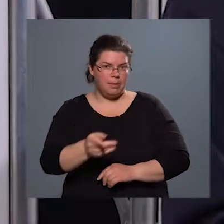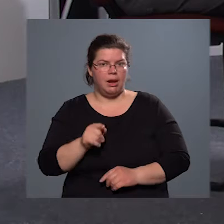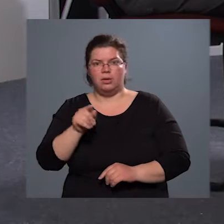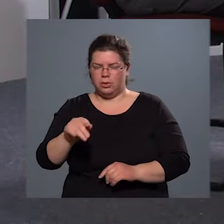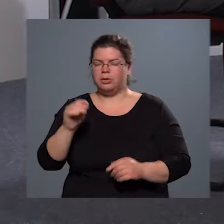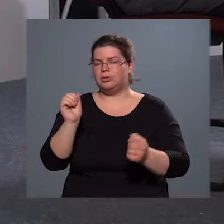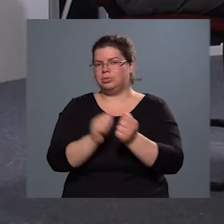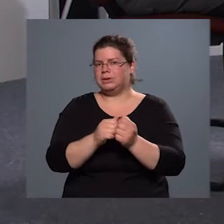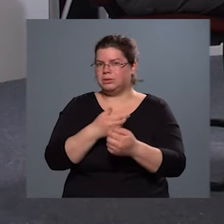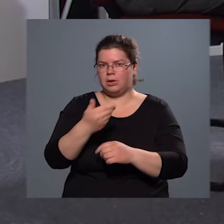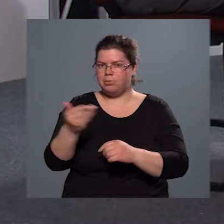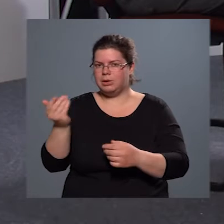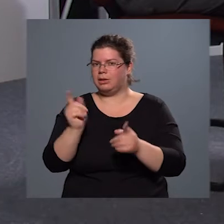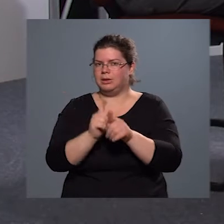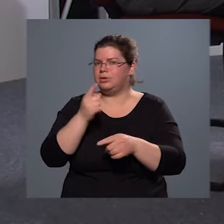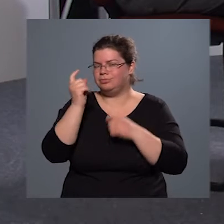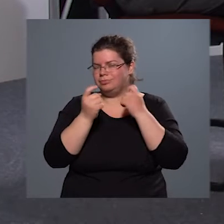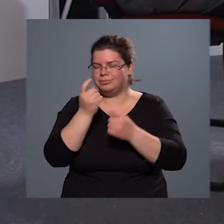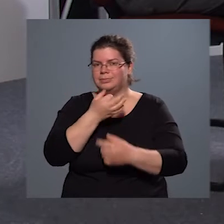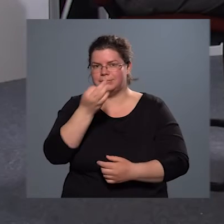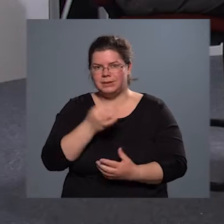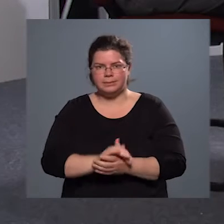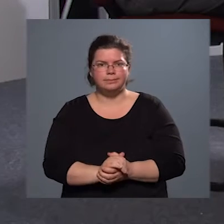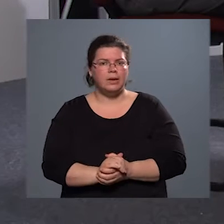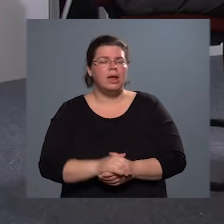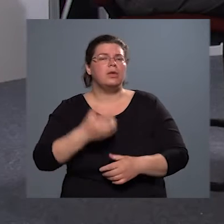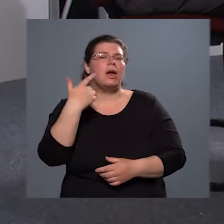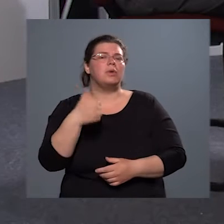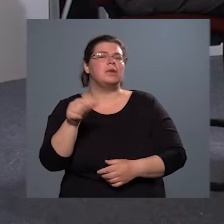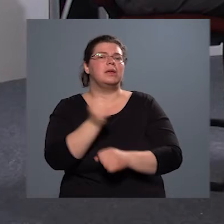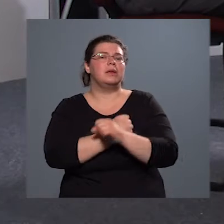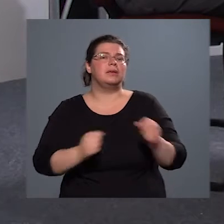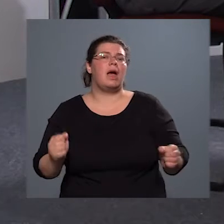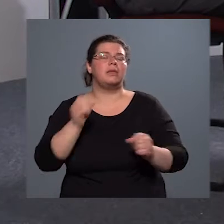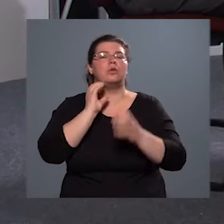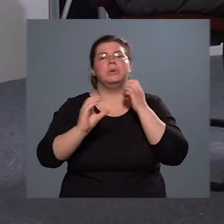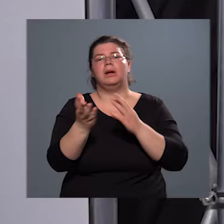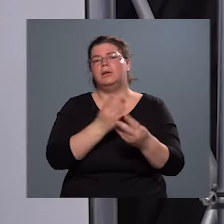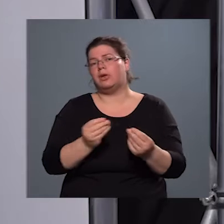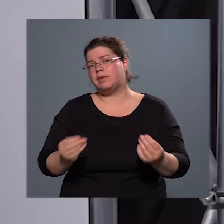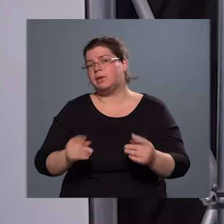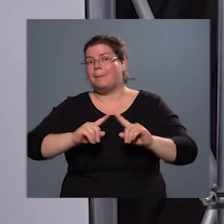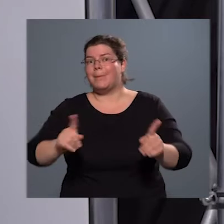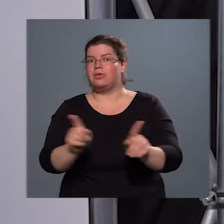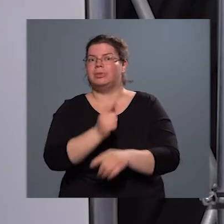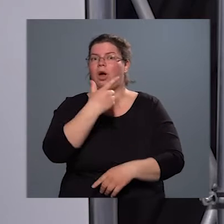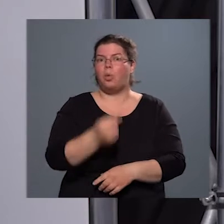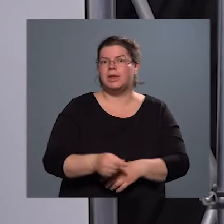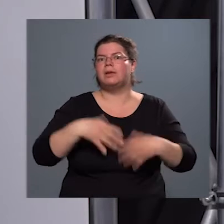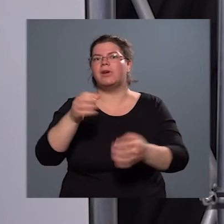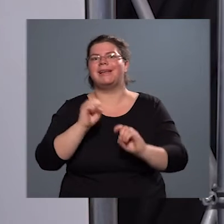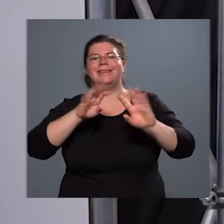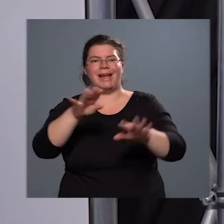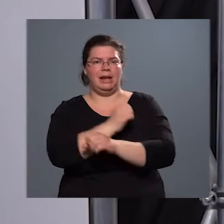Hát biztos, hogy a XXI. század az nem a kommunikációs eszközei mások, mint mondjuk a XX vagy a XIX.